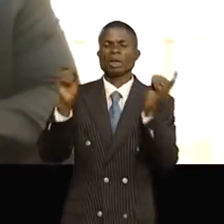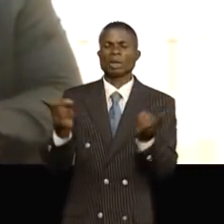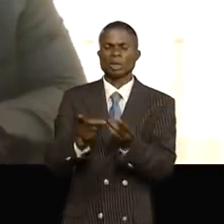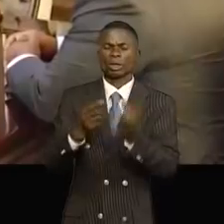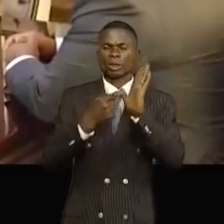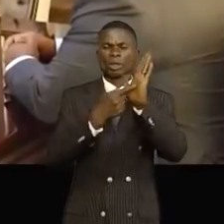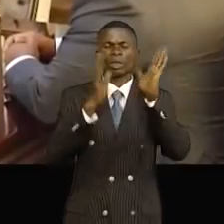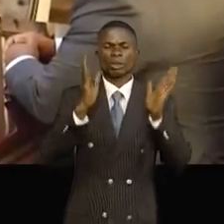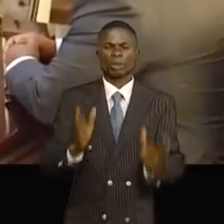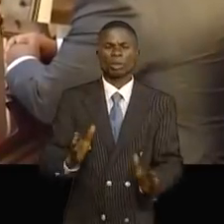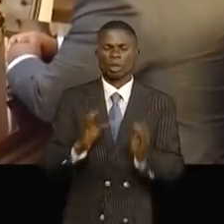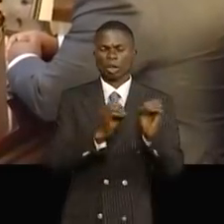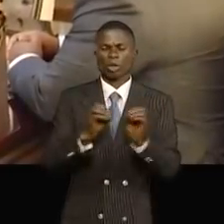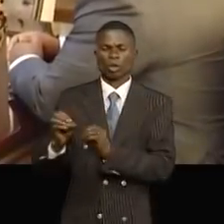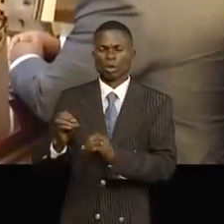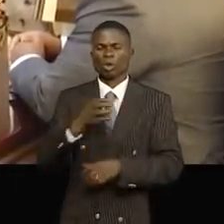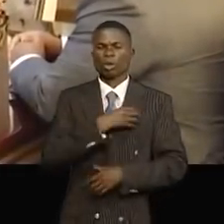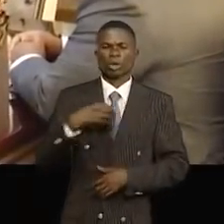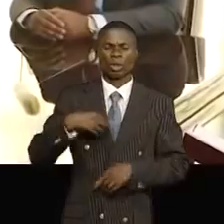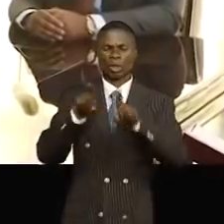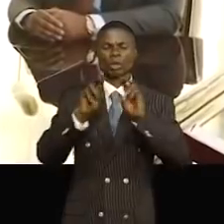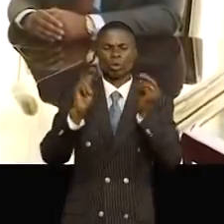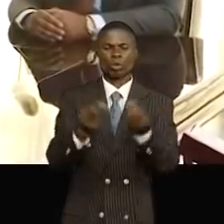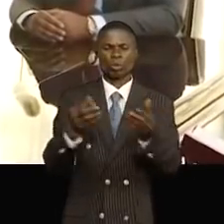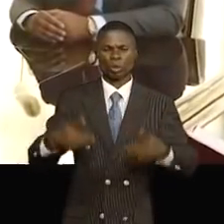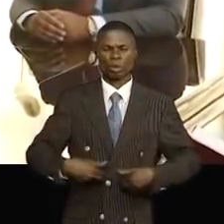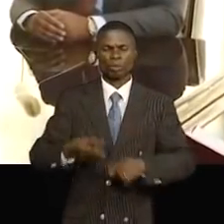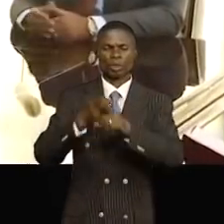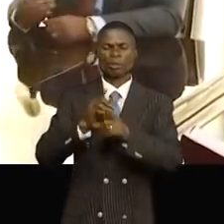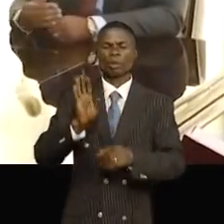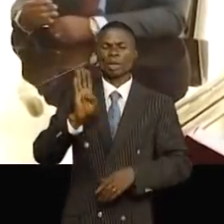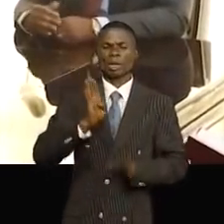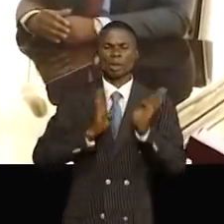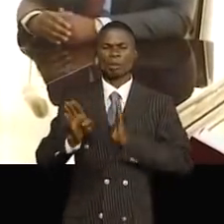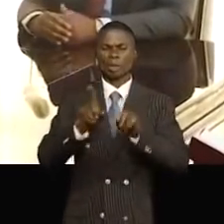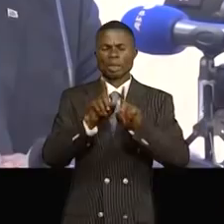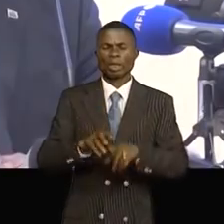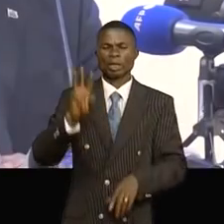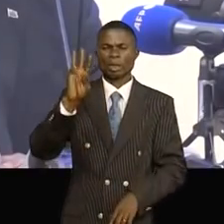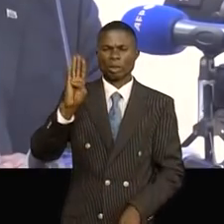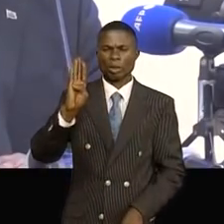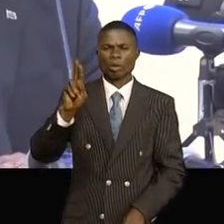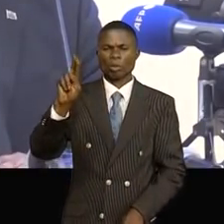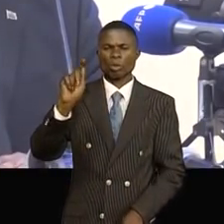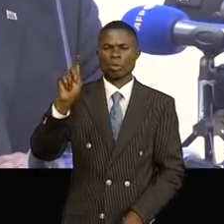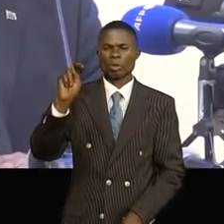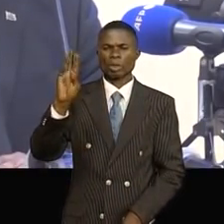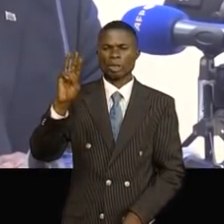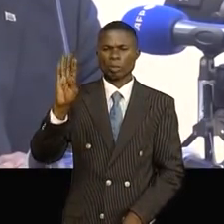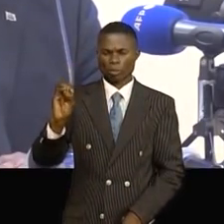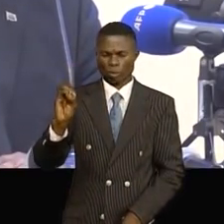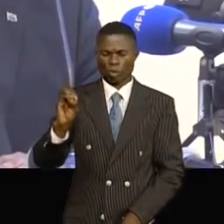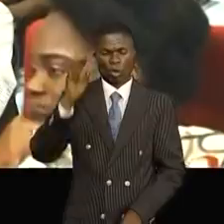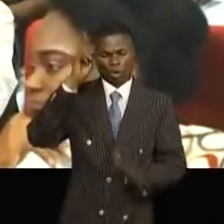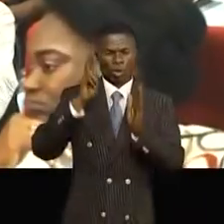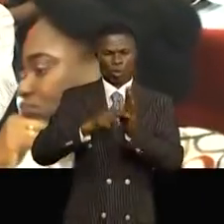représentants des organisations féminines et des jeunes venus de Beni et Boutembo. Le gouvernement Samaloukonde, une